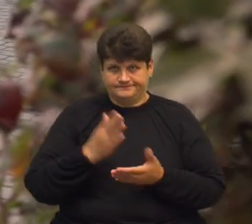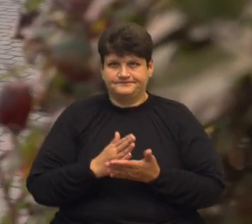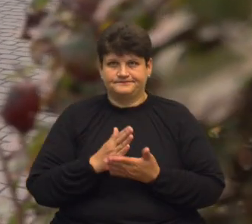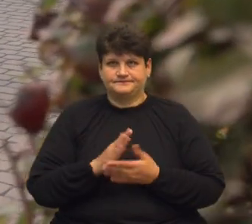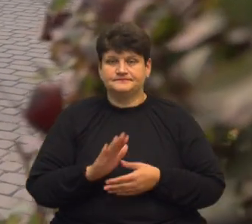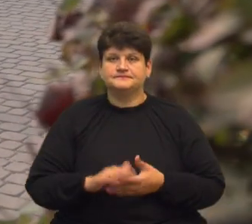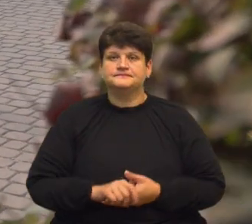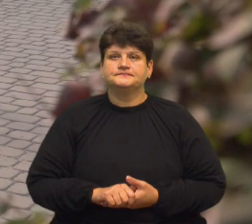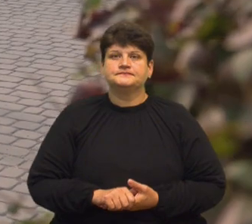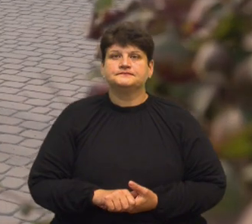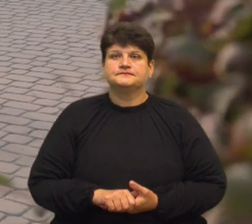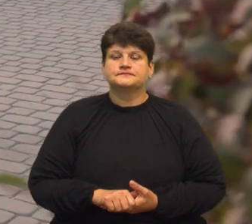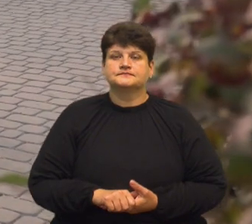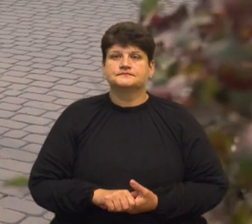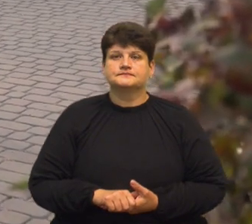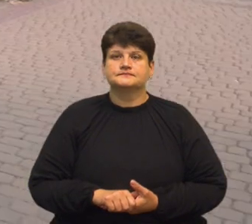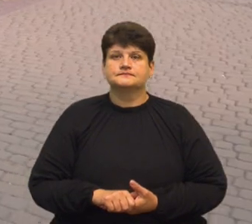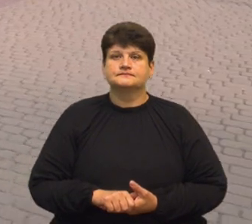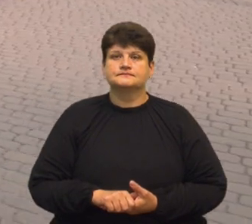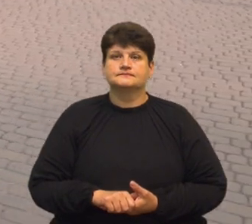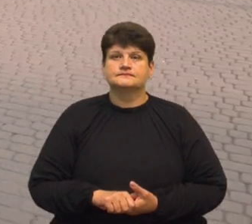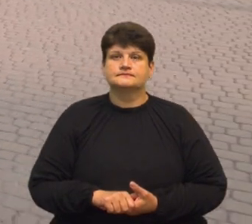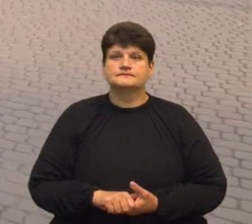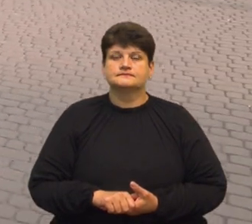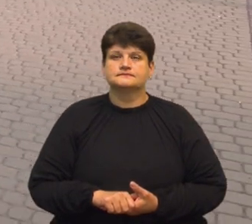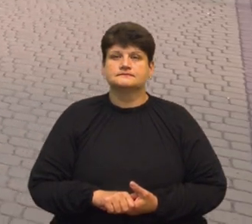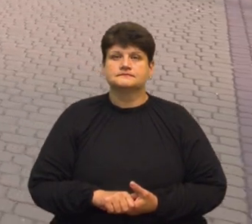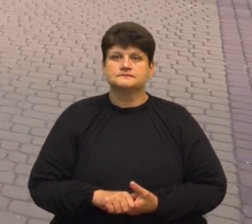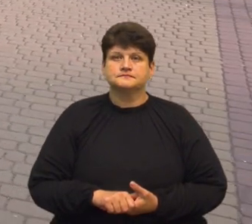Наталія Бончук, Андрій Міц, Суспільне новини, Тернопіль.